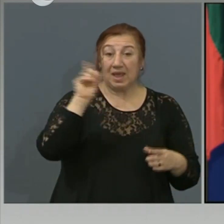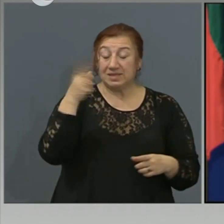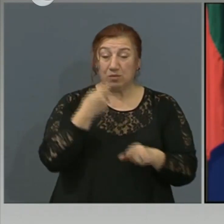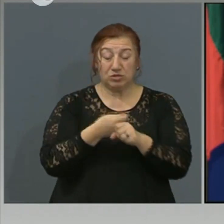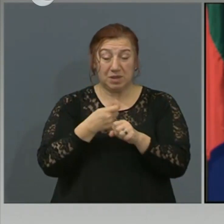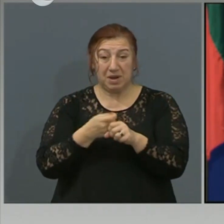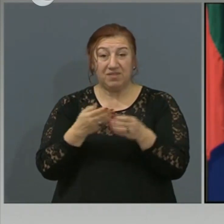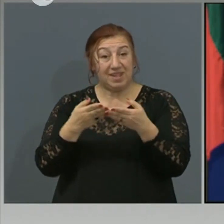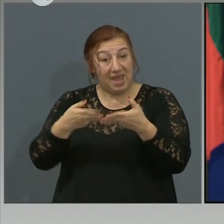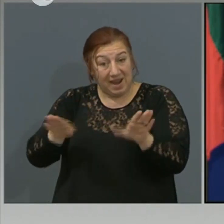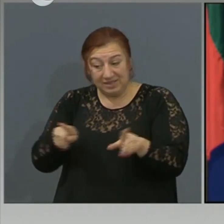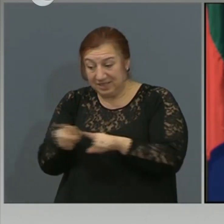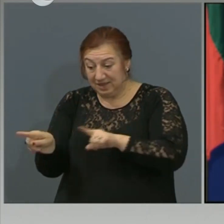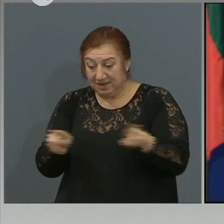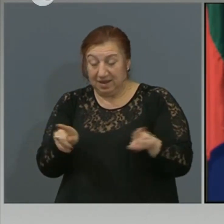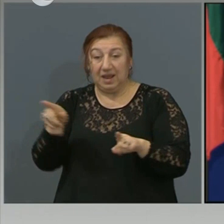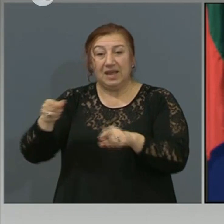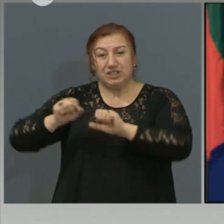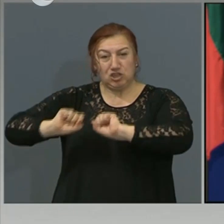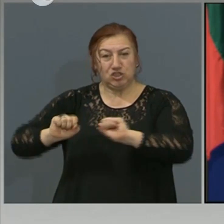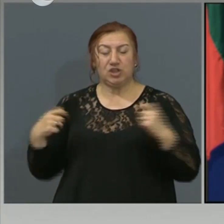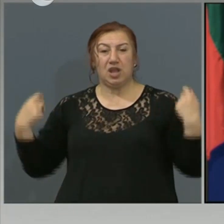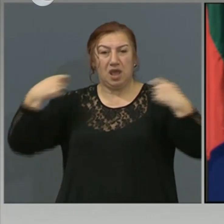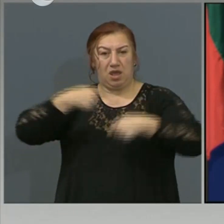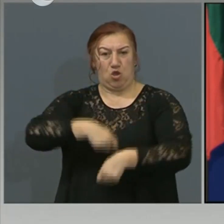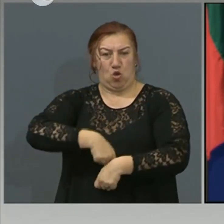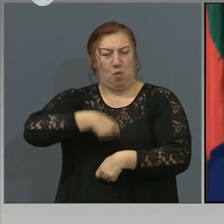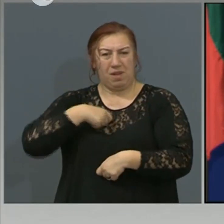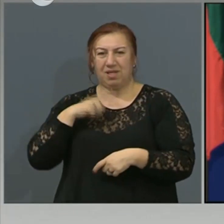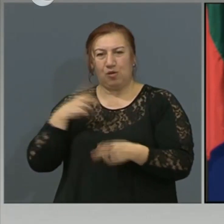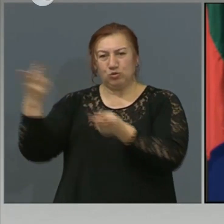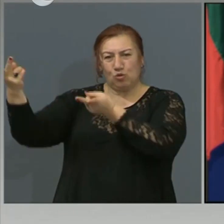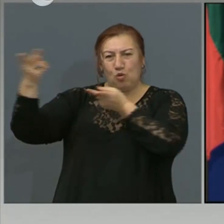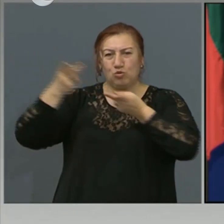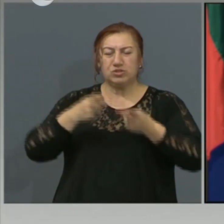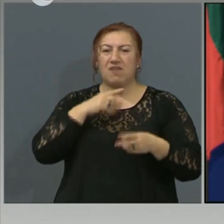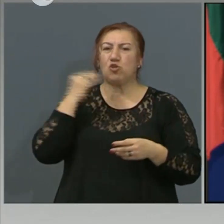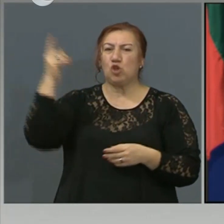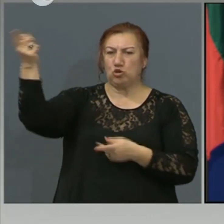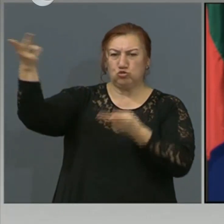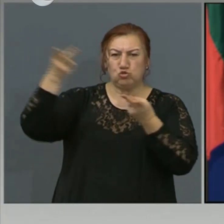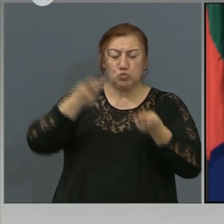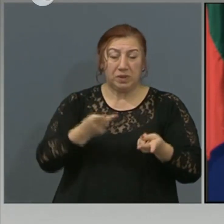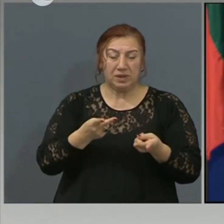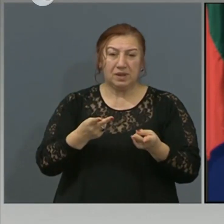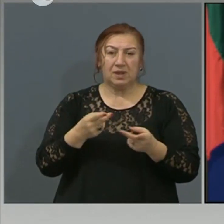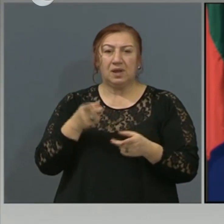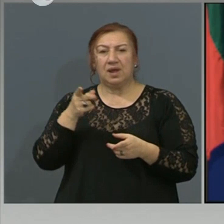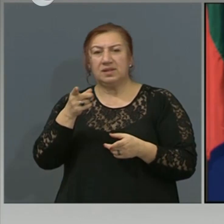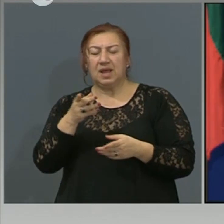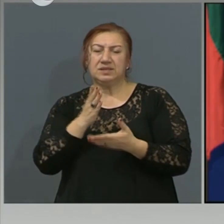тези защитните облекла, които се доставят от чужбина, са